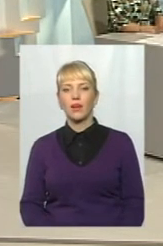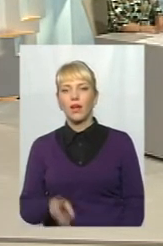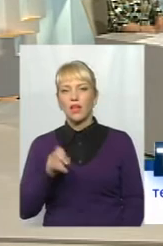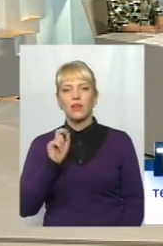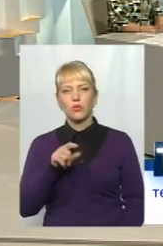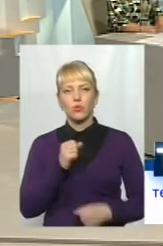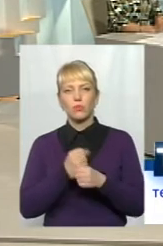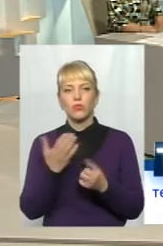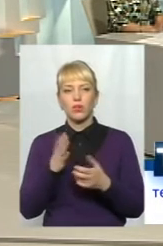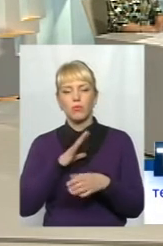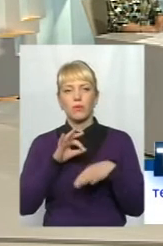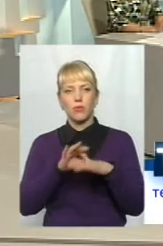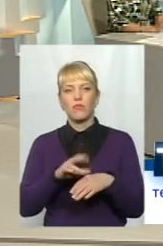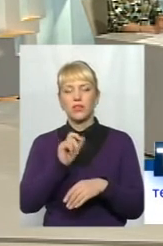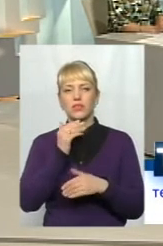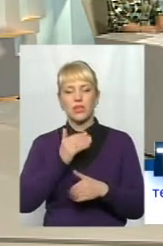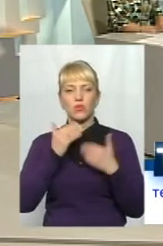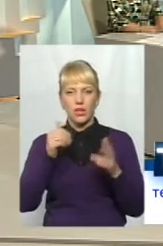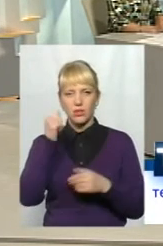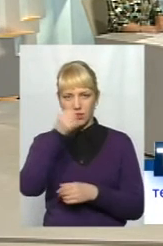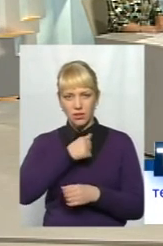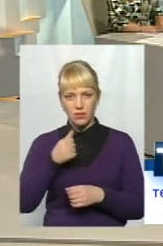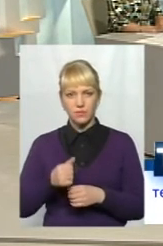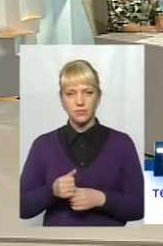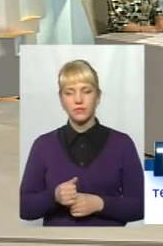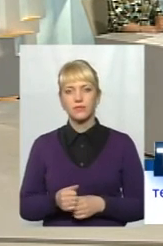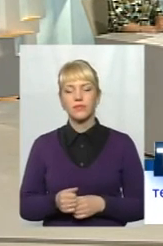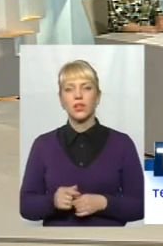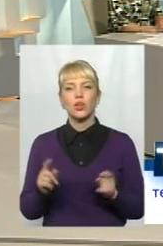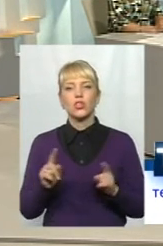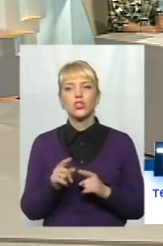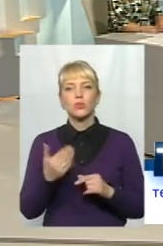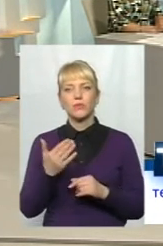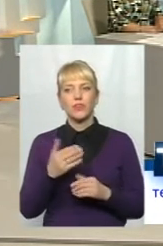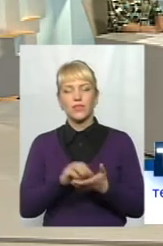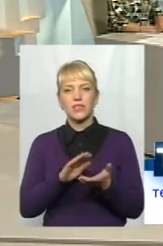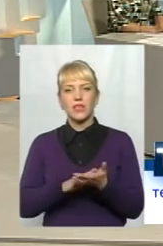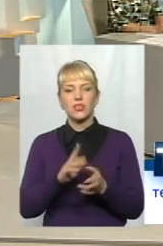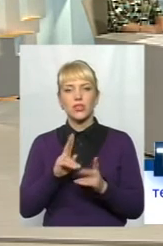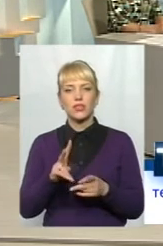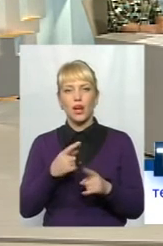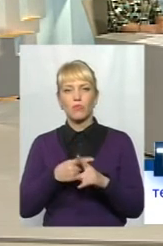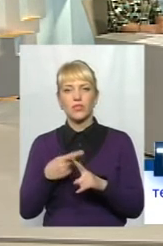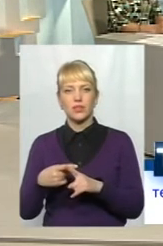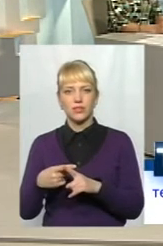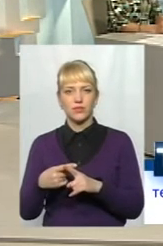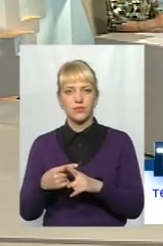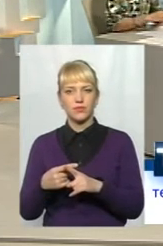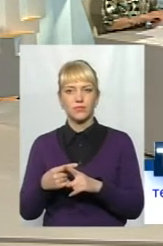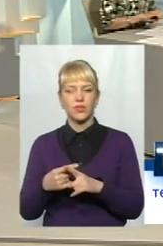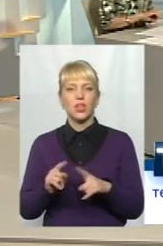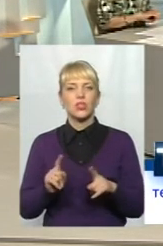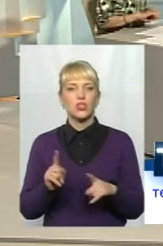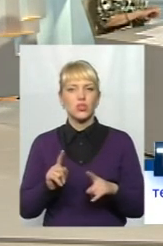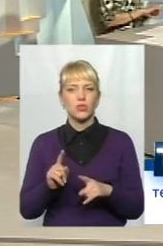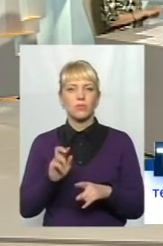проведена нам за останній рік, що б ви відзначили як позитив, що